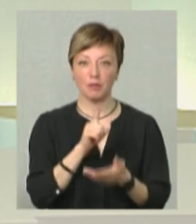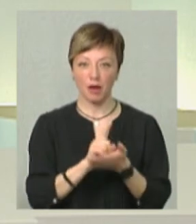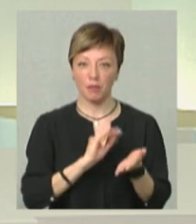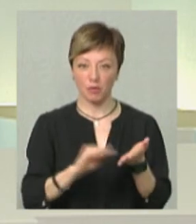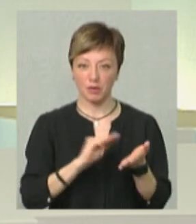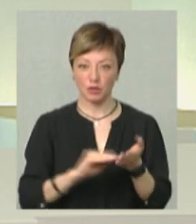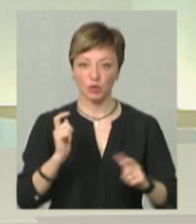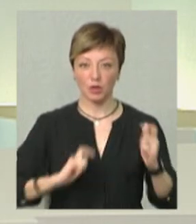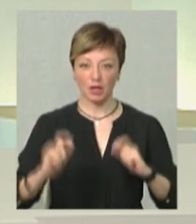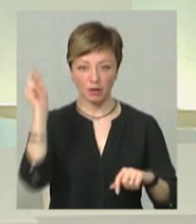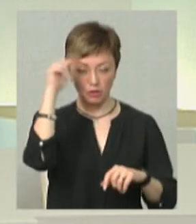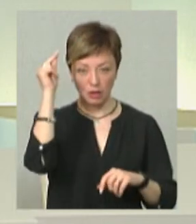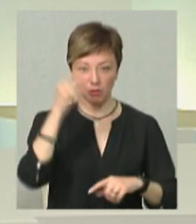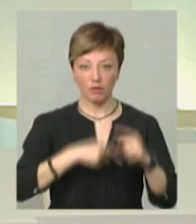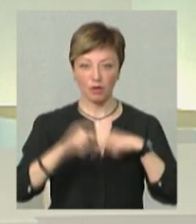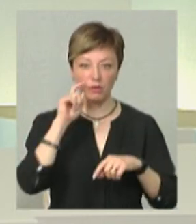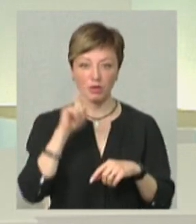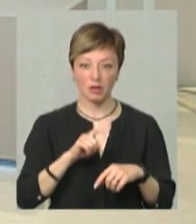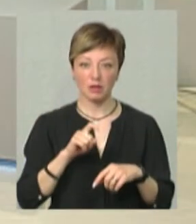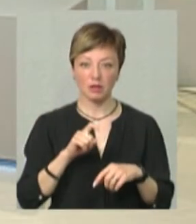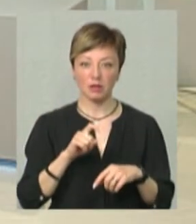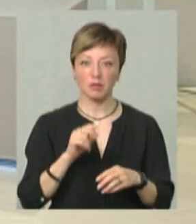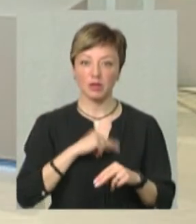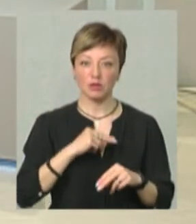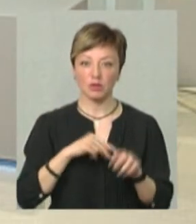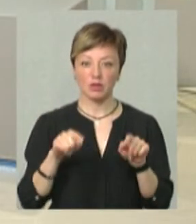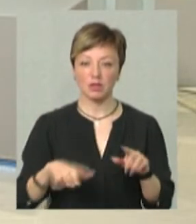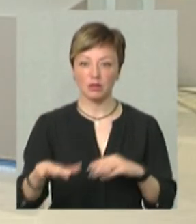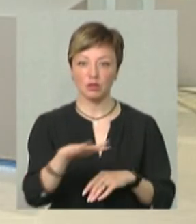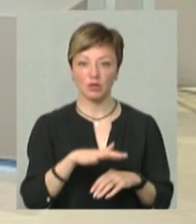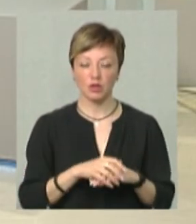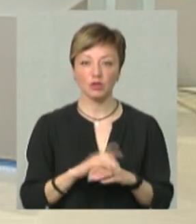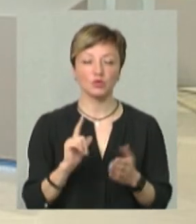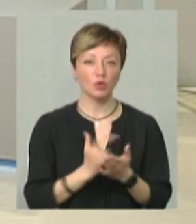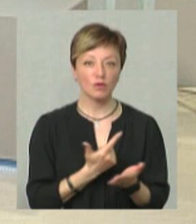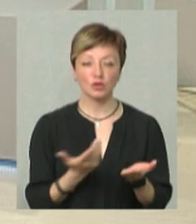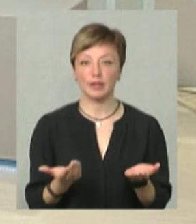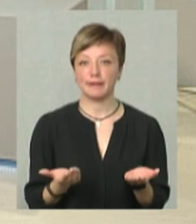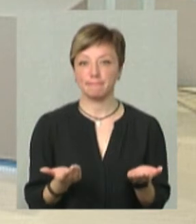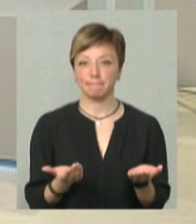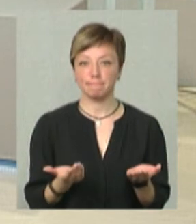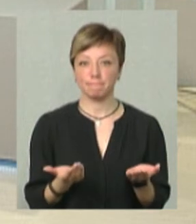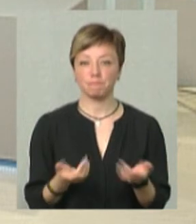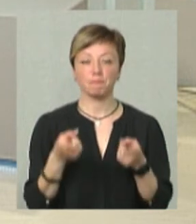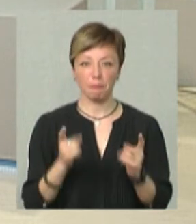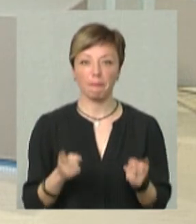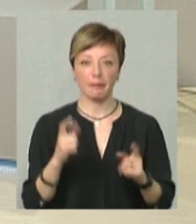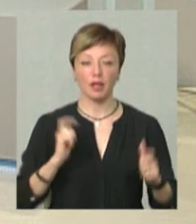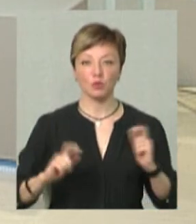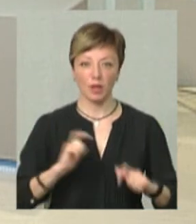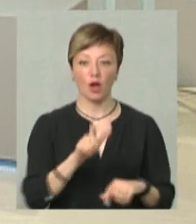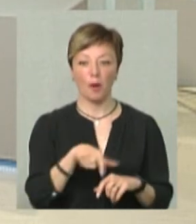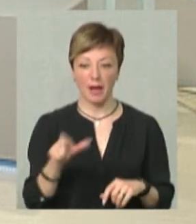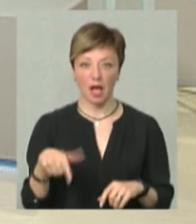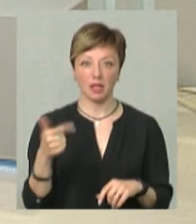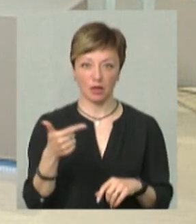прописуватись, що студенти проходять навчання, повертаються в Україну і працюють на території України. Знову ж таки, звичайно, звичайно, студенти,